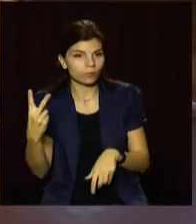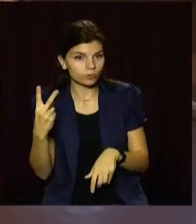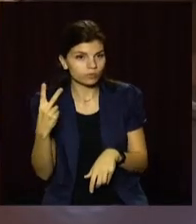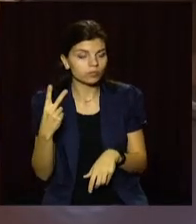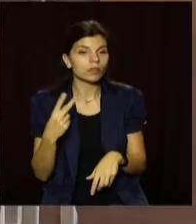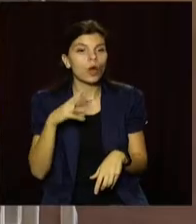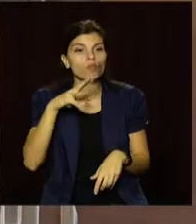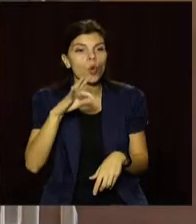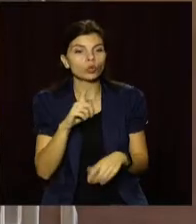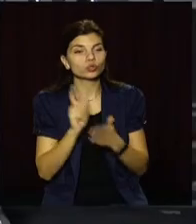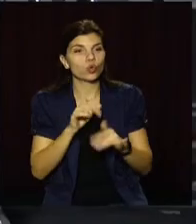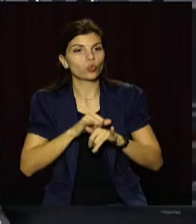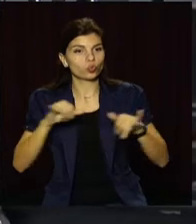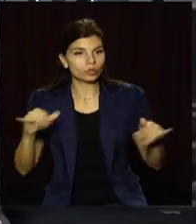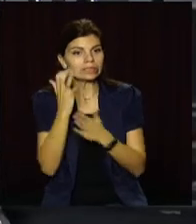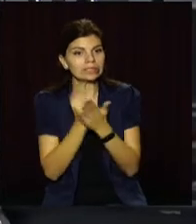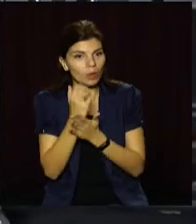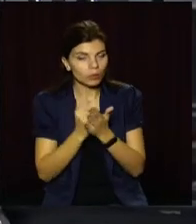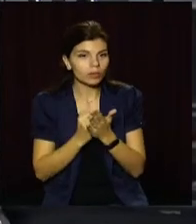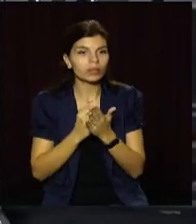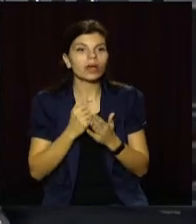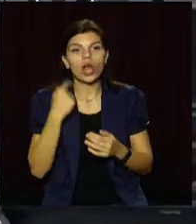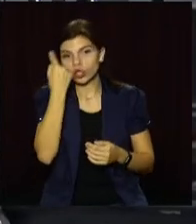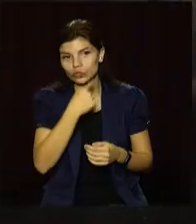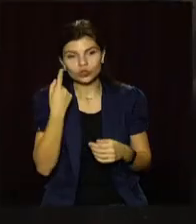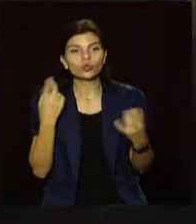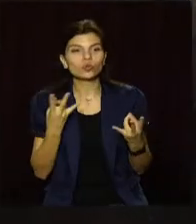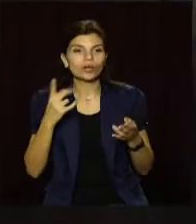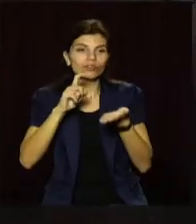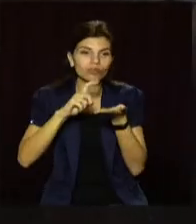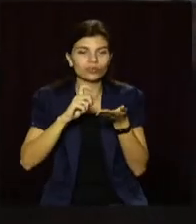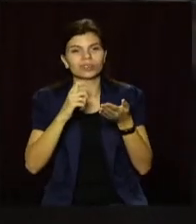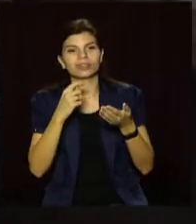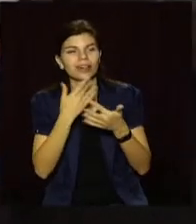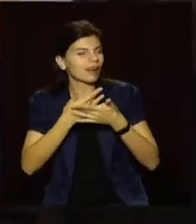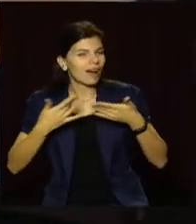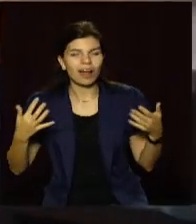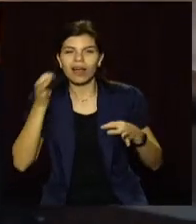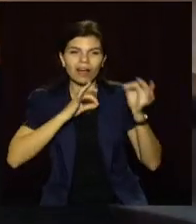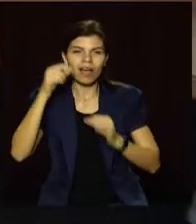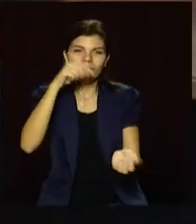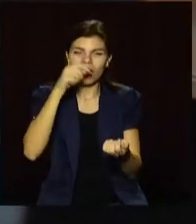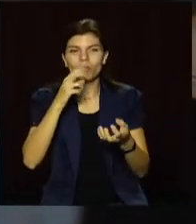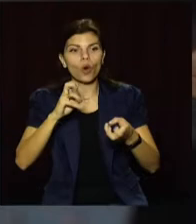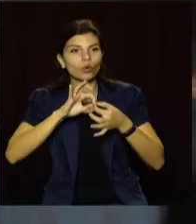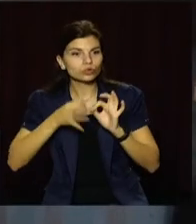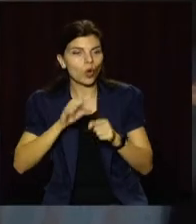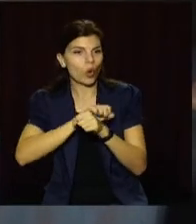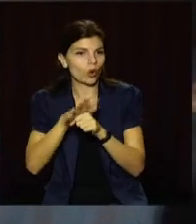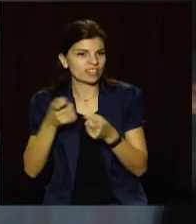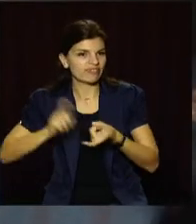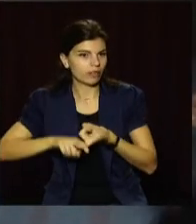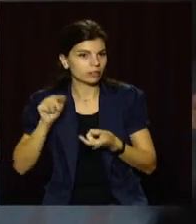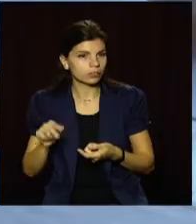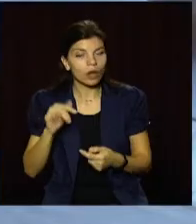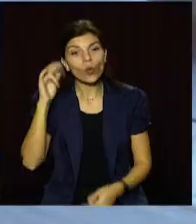МОЗ має збільшити запаси засобів індивідуального захисту та препаратів, які застосовують при лікуванні ускладень коронавірусу.